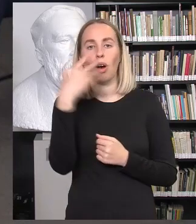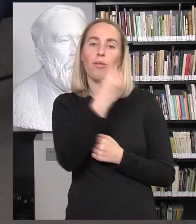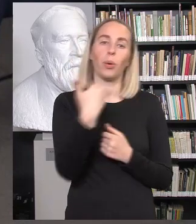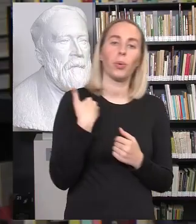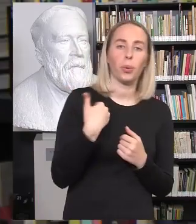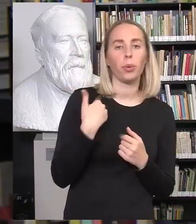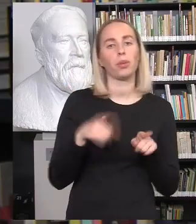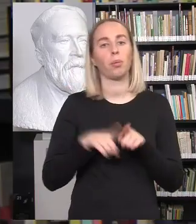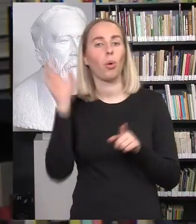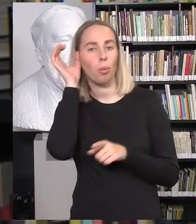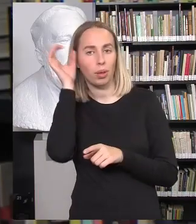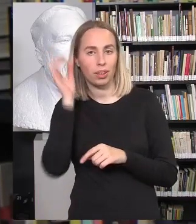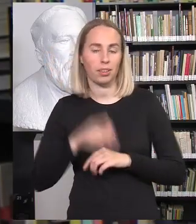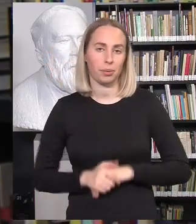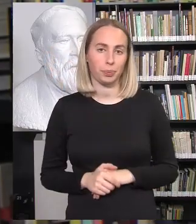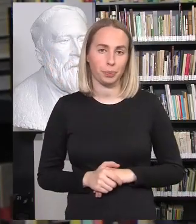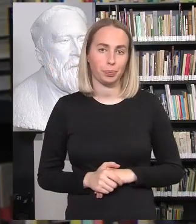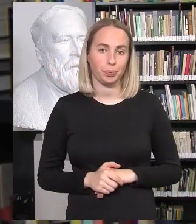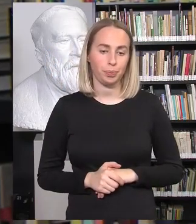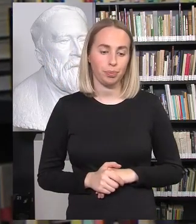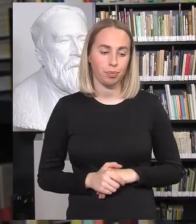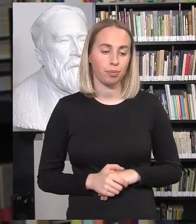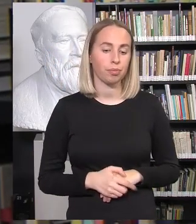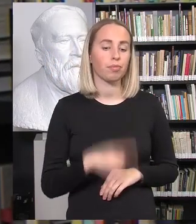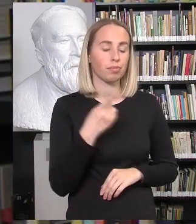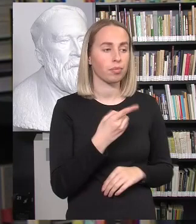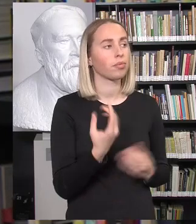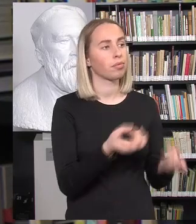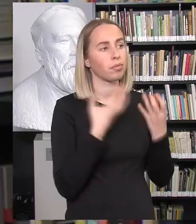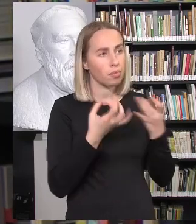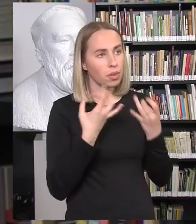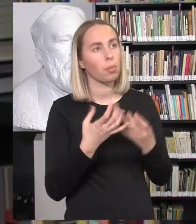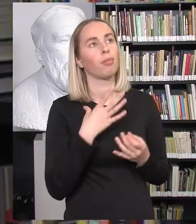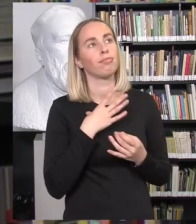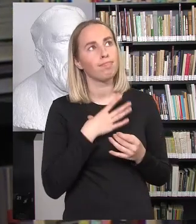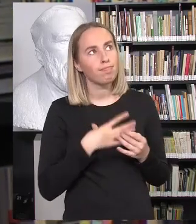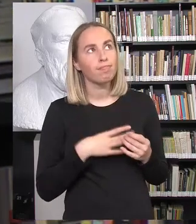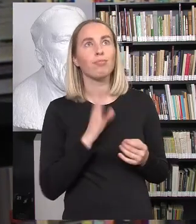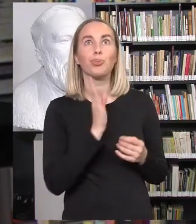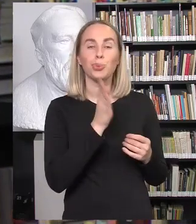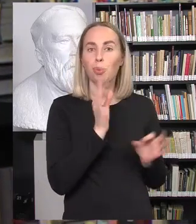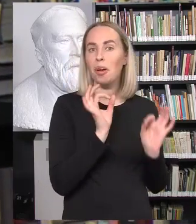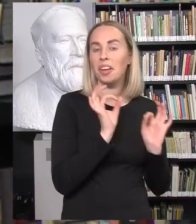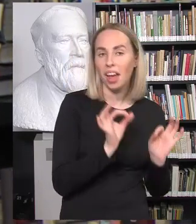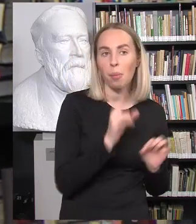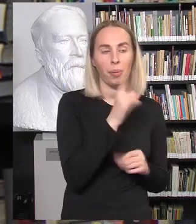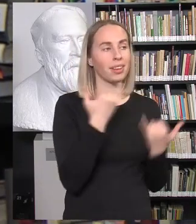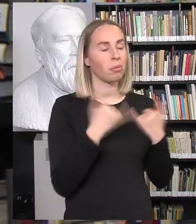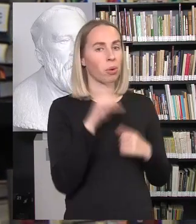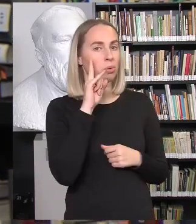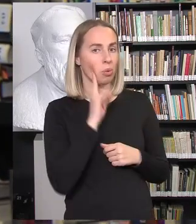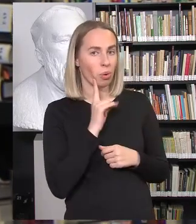Na, ganitinai, viltingai čia piešiamas paveikslas, o dabar vis tik norėčiau suteikti žodį